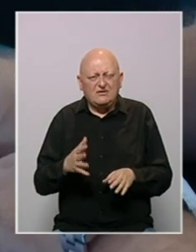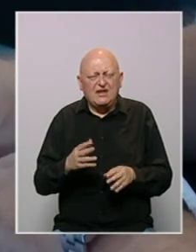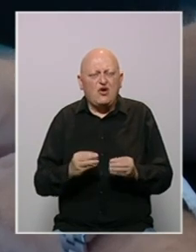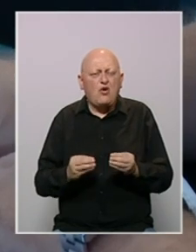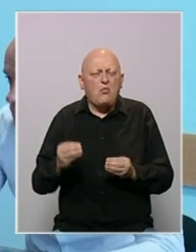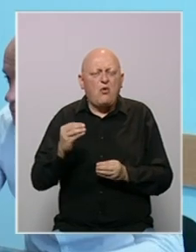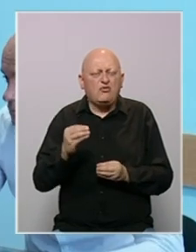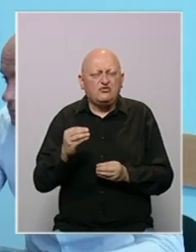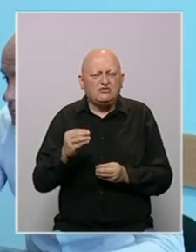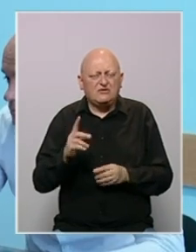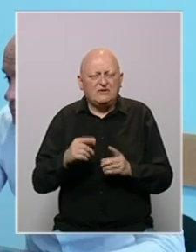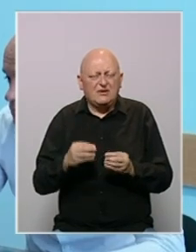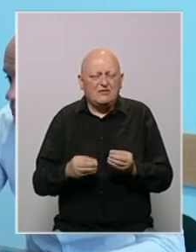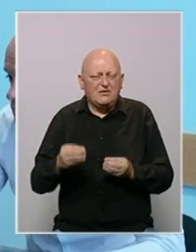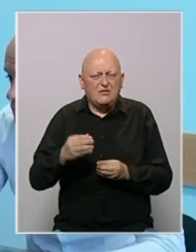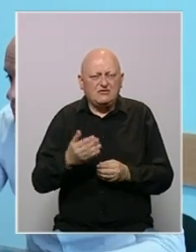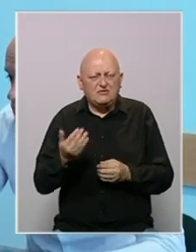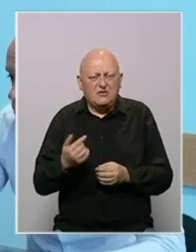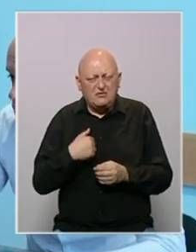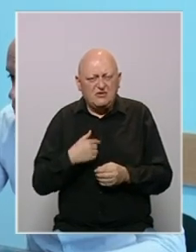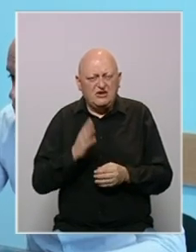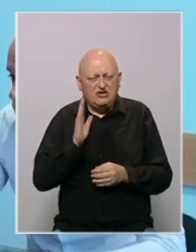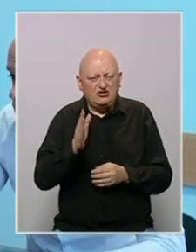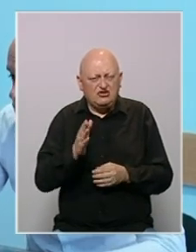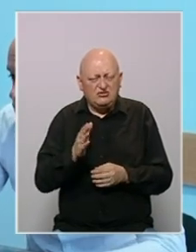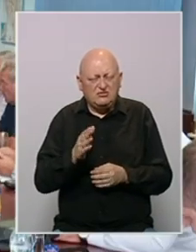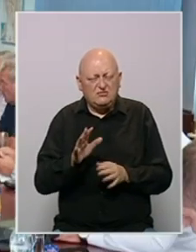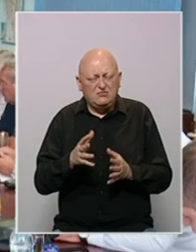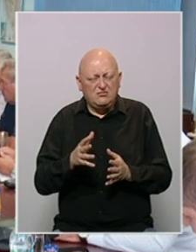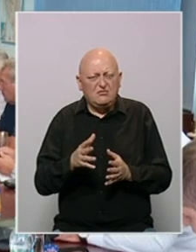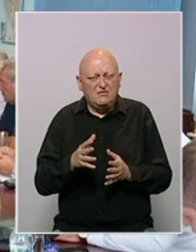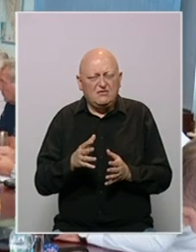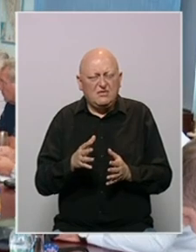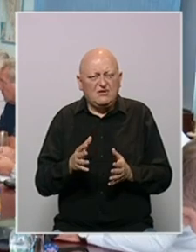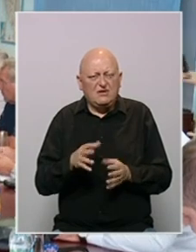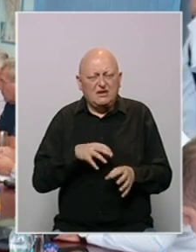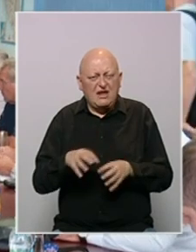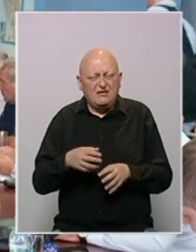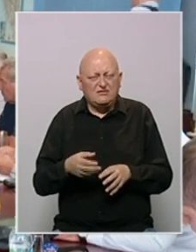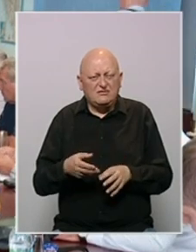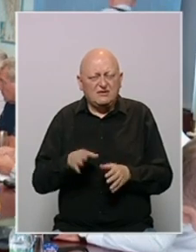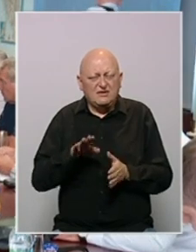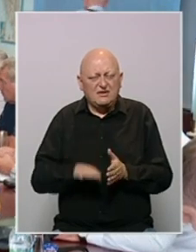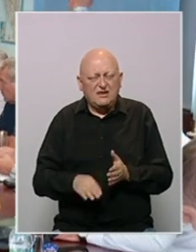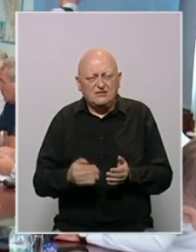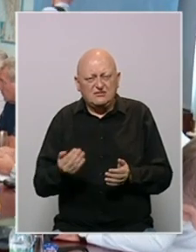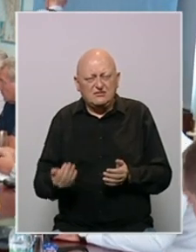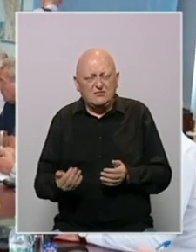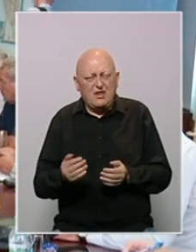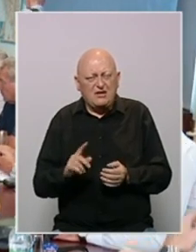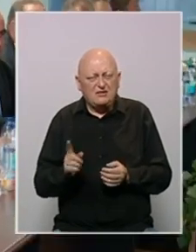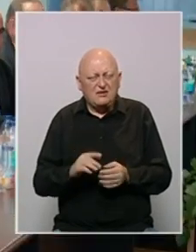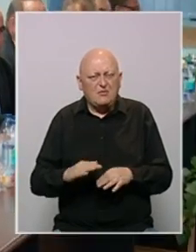povećanje, dobi nekim povećanjem plate na koje smo mi išli, bili bi radnici sa najnižnim primanjama, ne bi